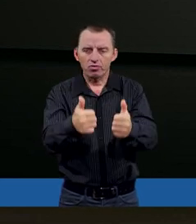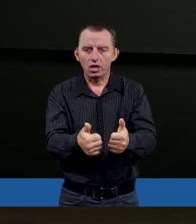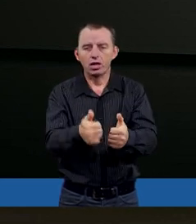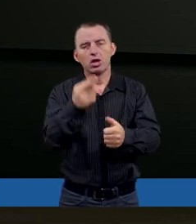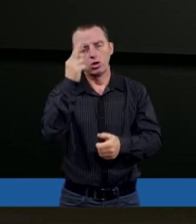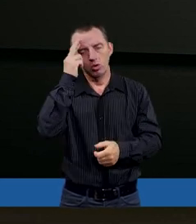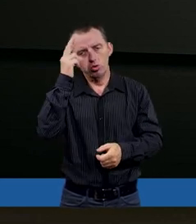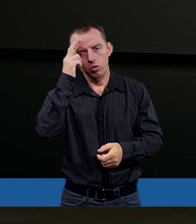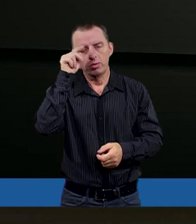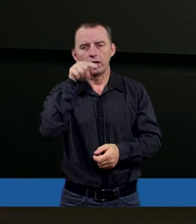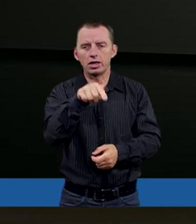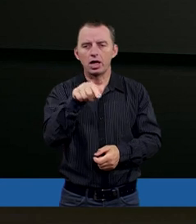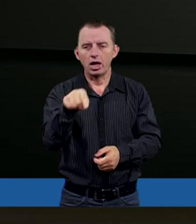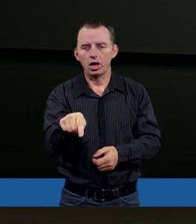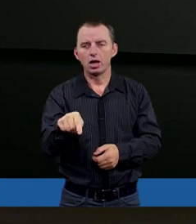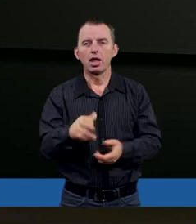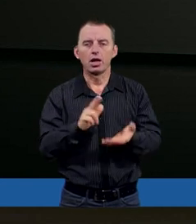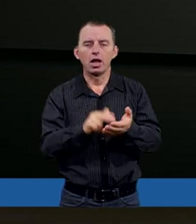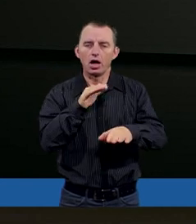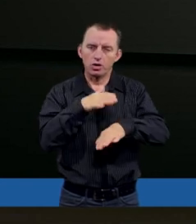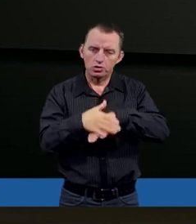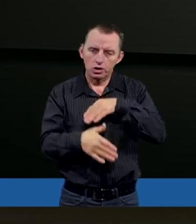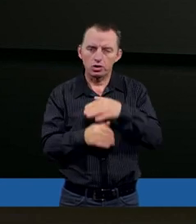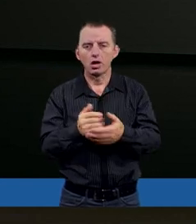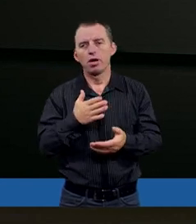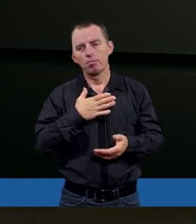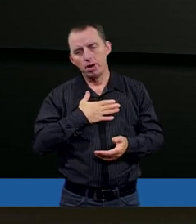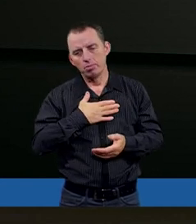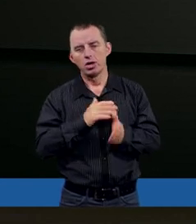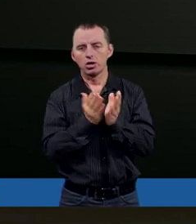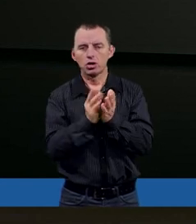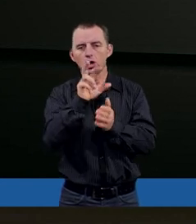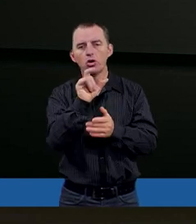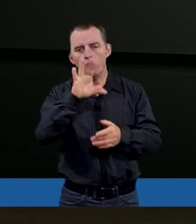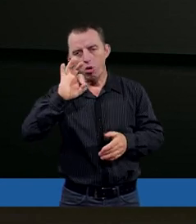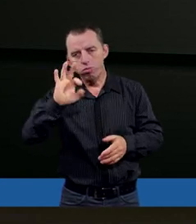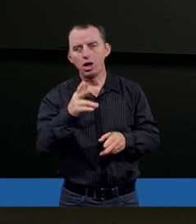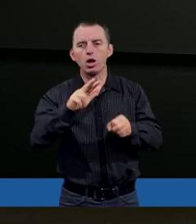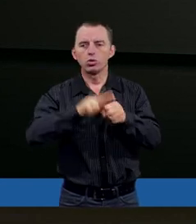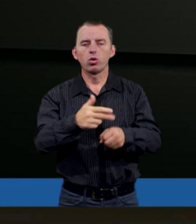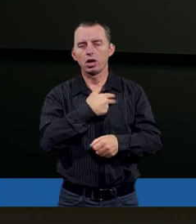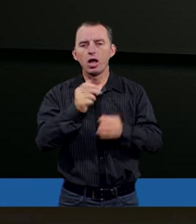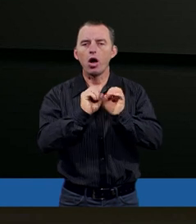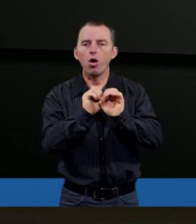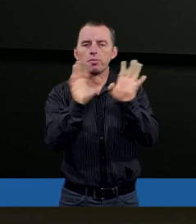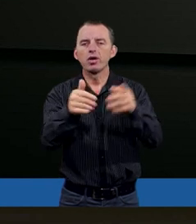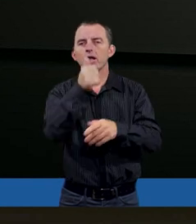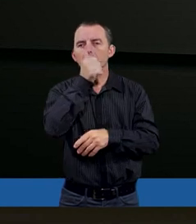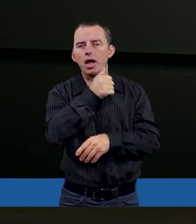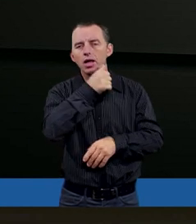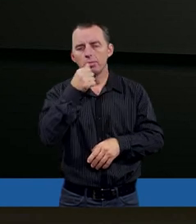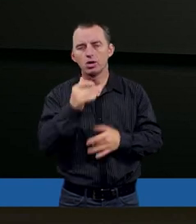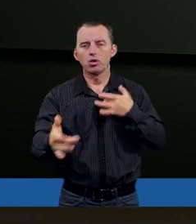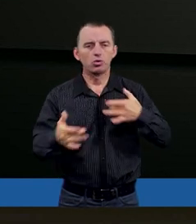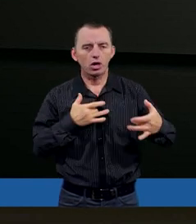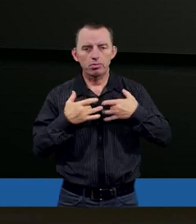zrozumieć tego. Ale na szczęście mamy też Księgę Hioba, która nam objawia tajemnicę cierpienia z Bożej